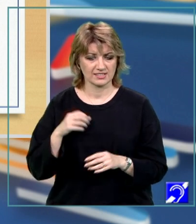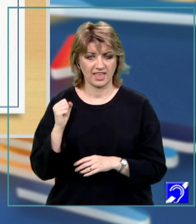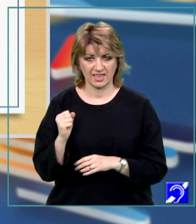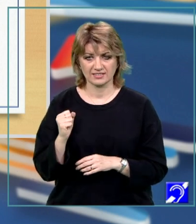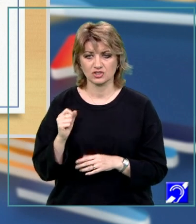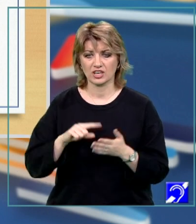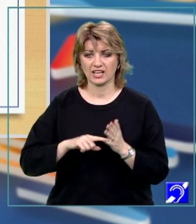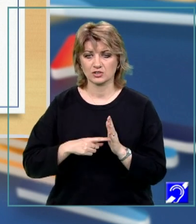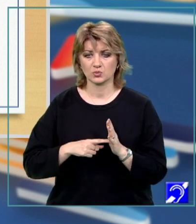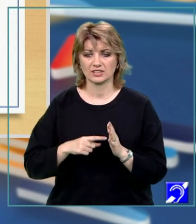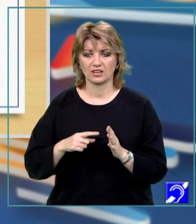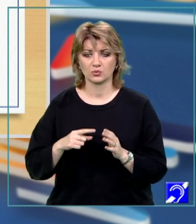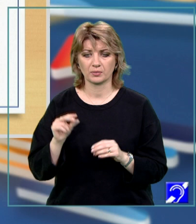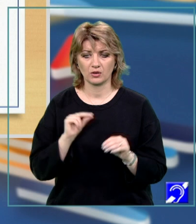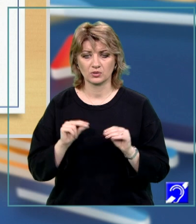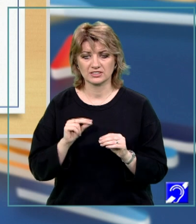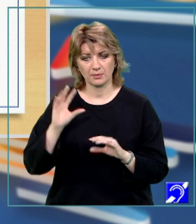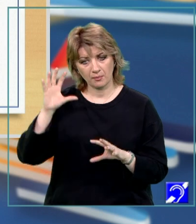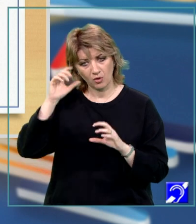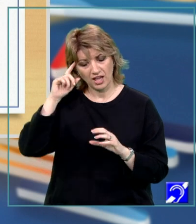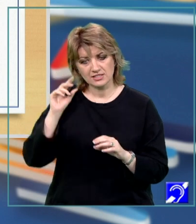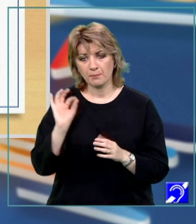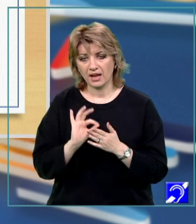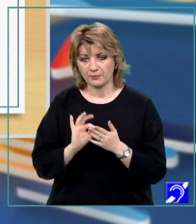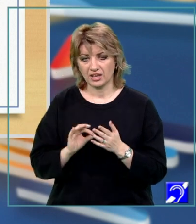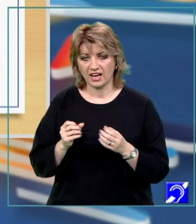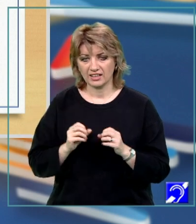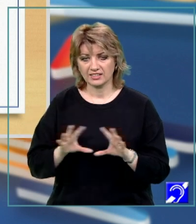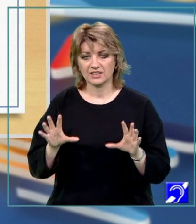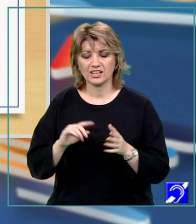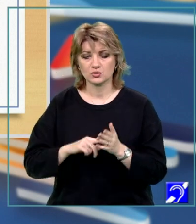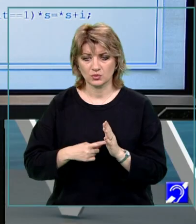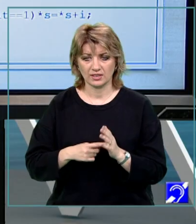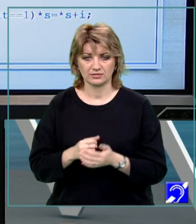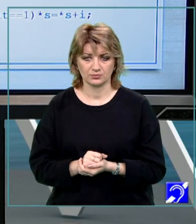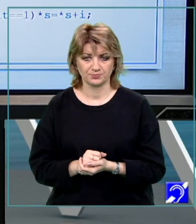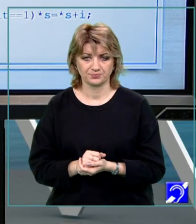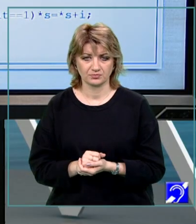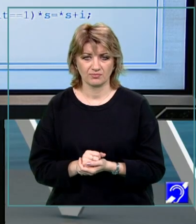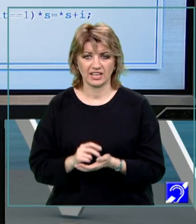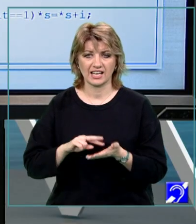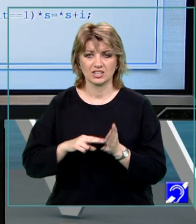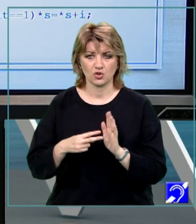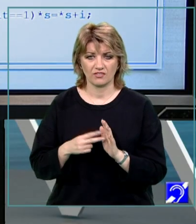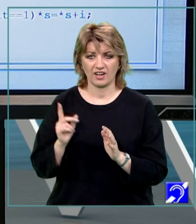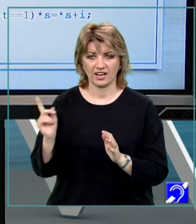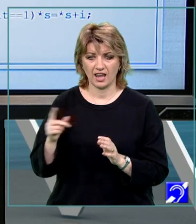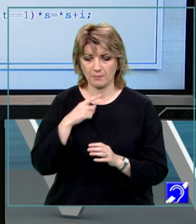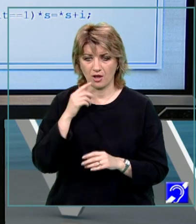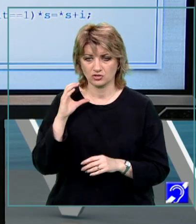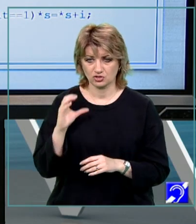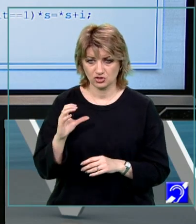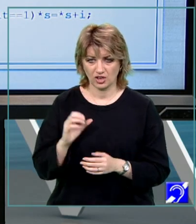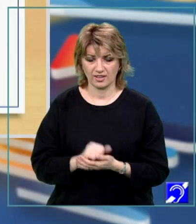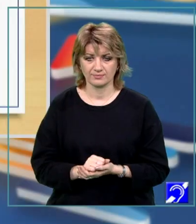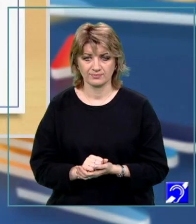și rezultatul prelucrărilor se memorează în parametru care furnizează rezultatul, adică tot în S. Rezolvarea corespunzătoare limbajului de